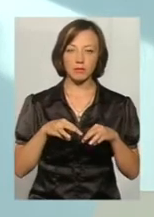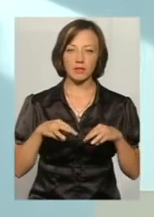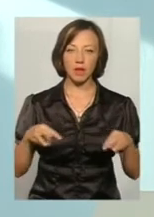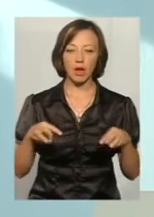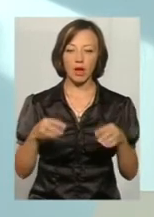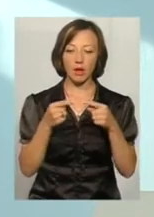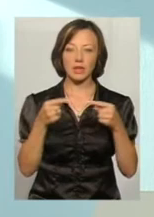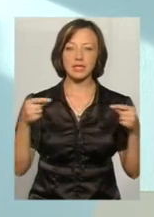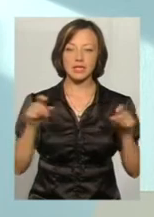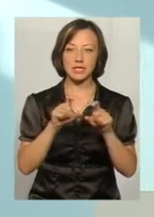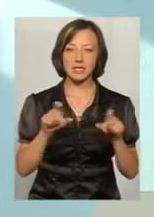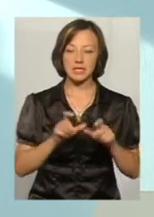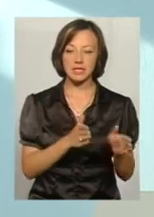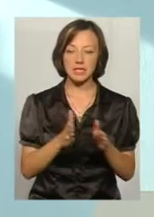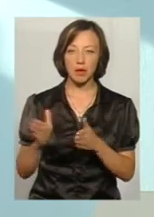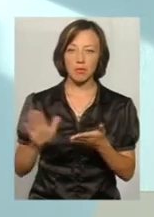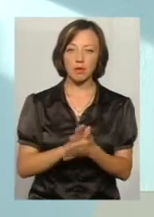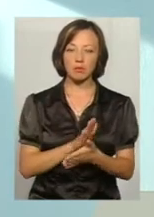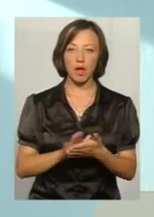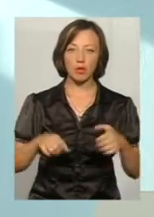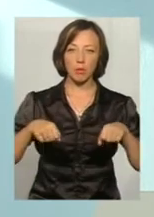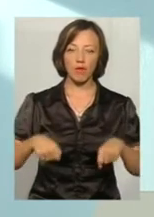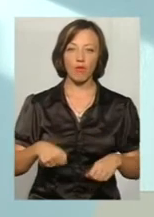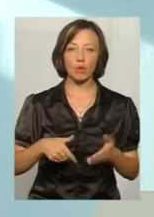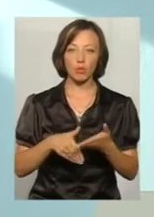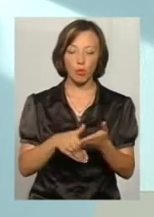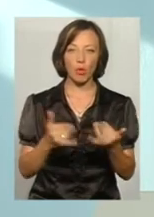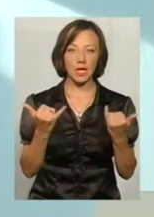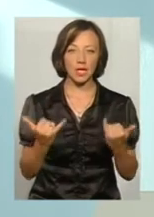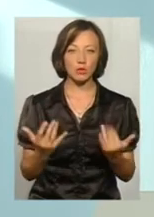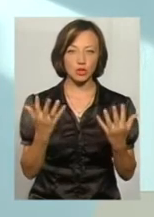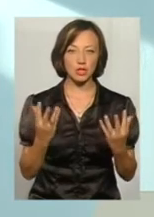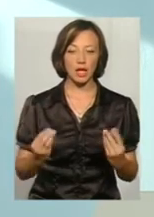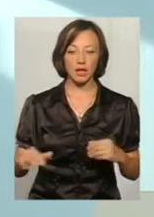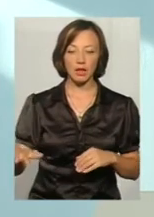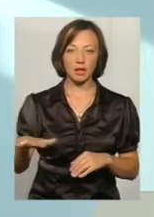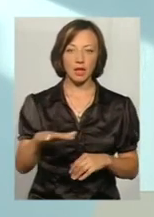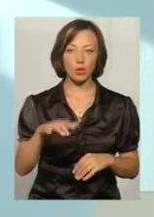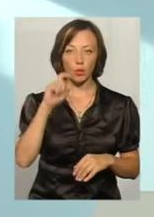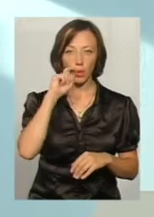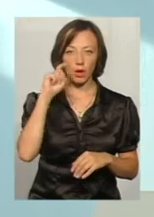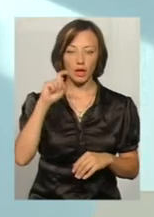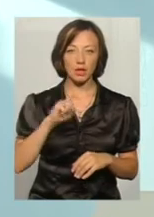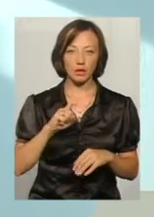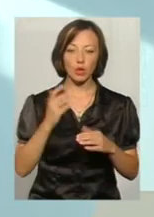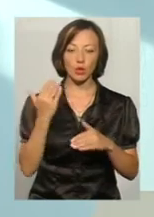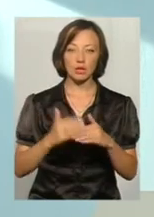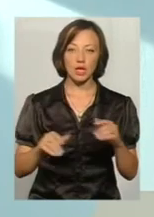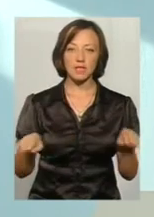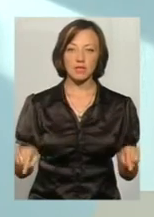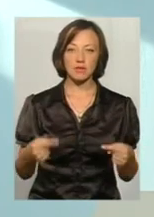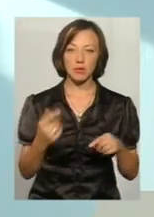розгалуженої системи безоплатної правової допомоги. На сьогоднішній день на теренах України вже створено